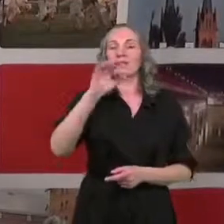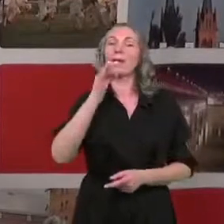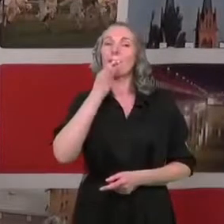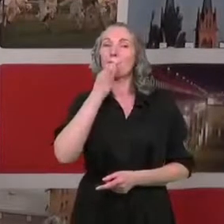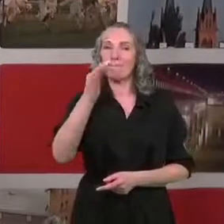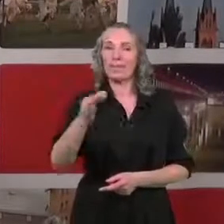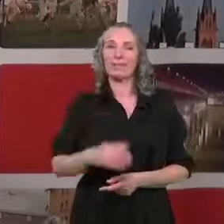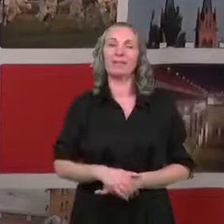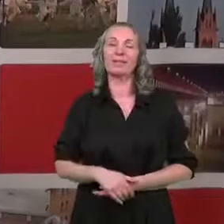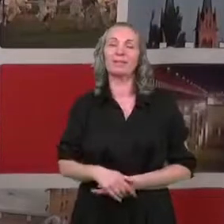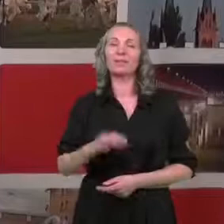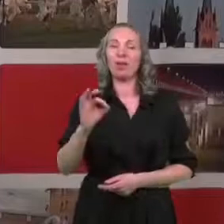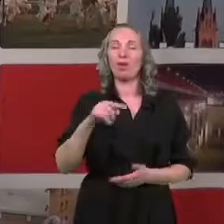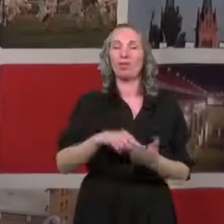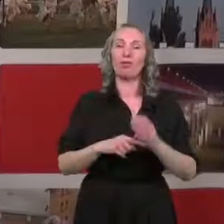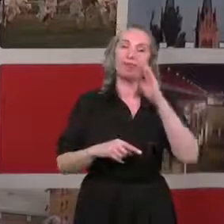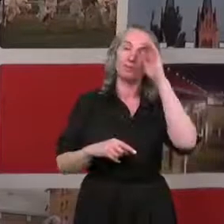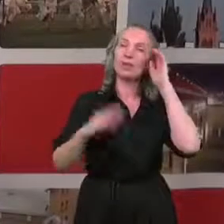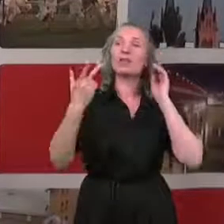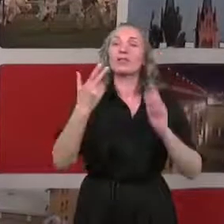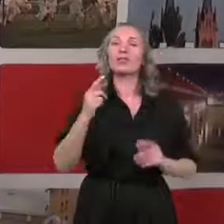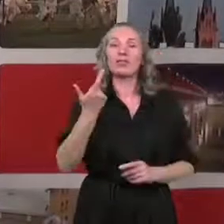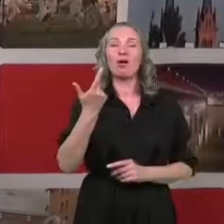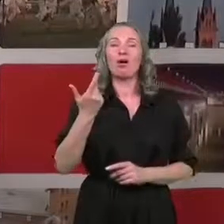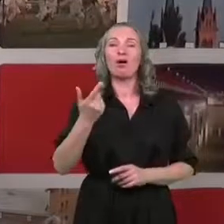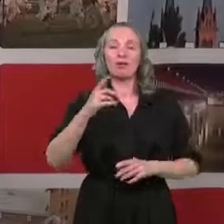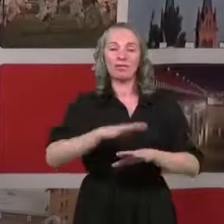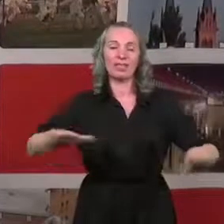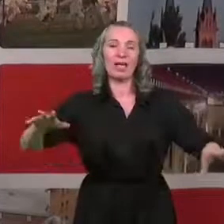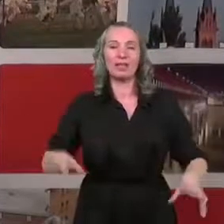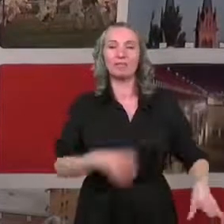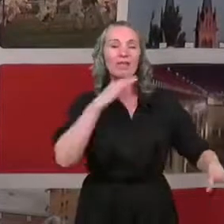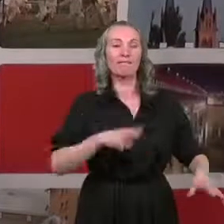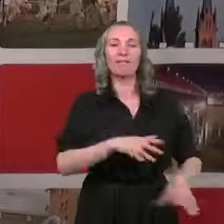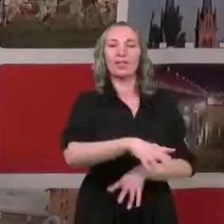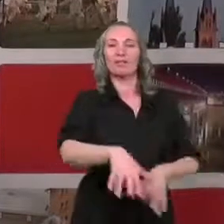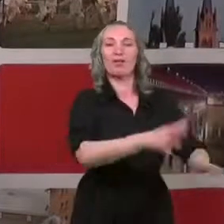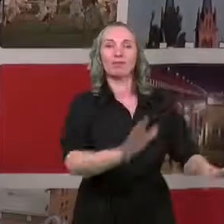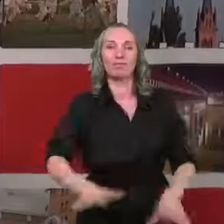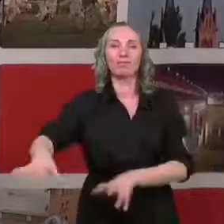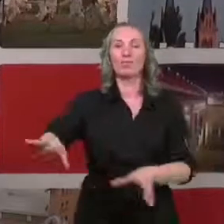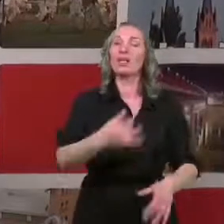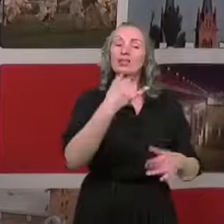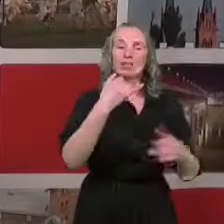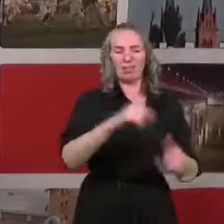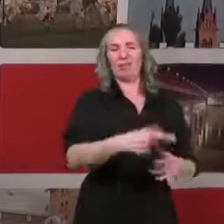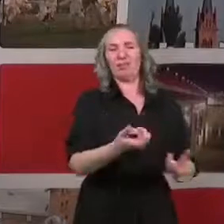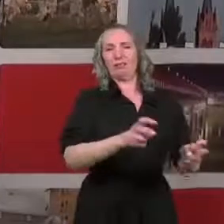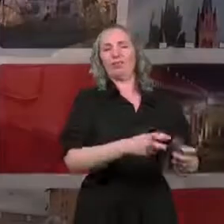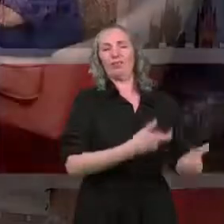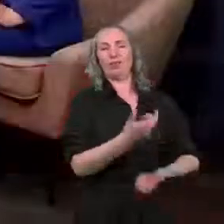Pani Iza pyta o to, co z pływającą sceną. Czy nie myśleliście może o tym, żeby pełniła inną funkcję?